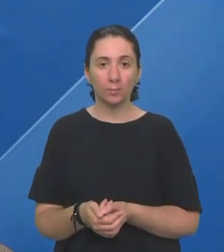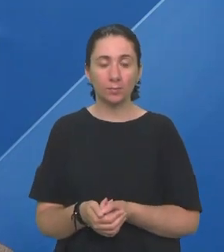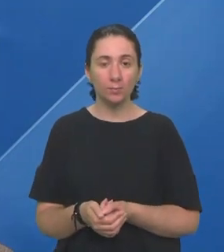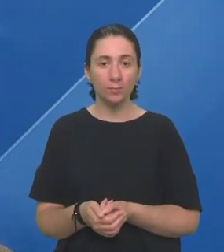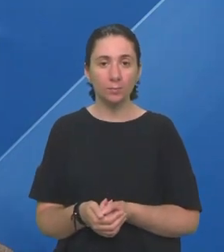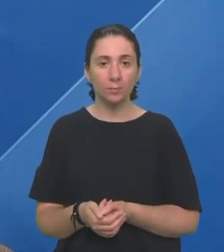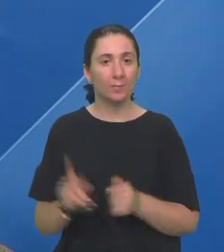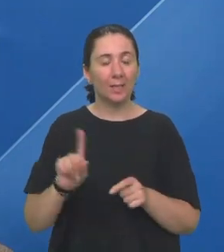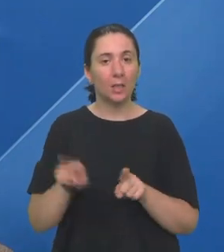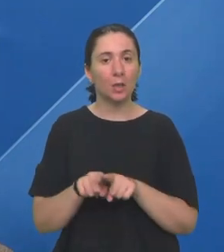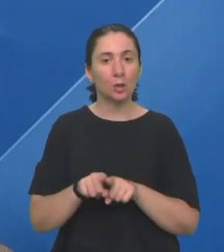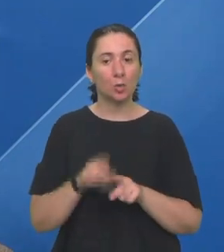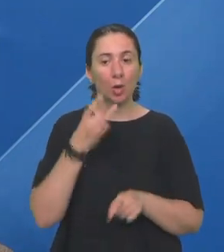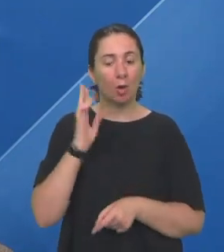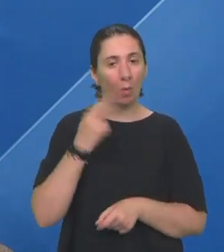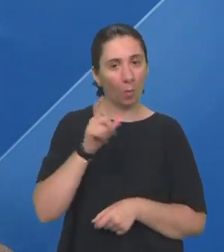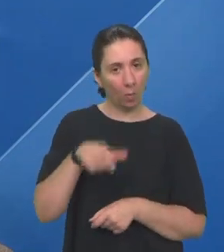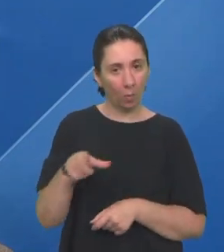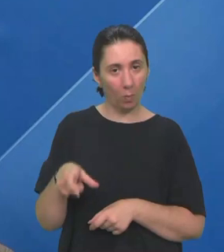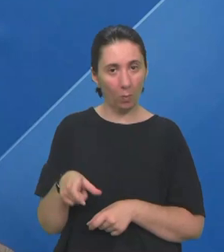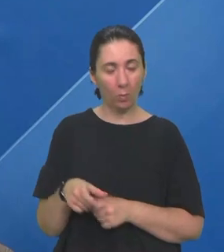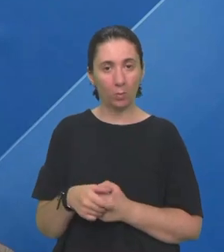Nije isto ko sa gluhima